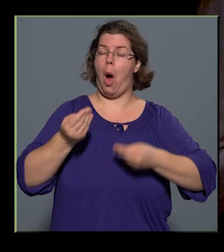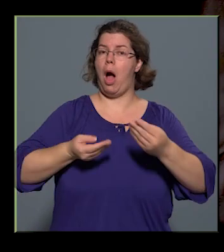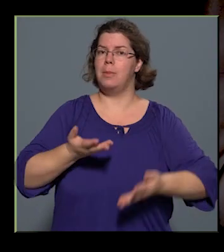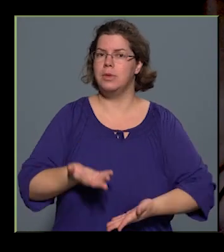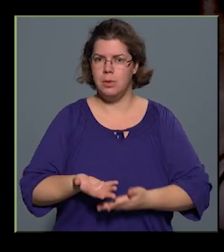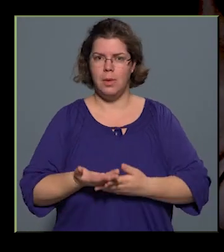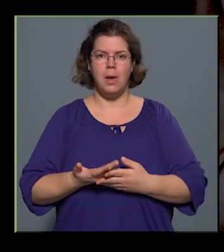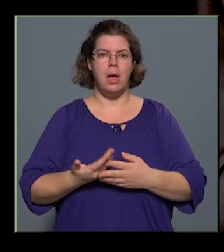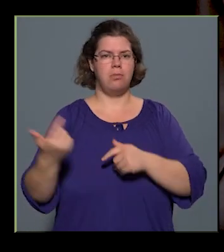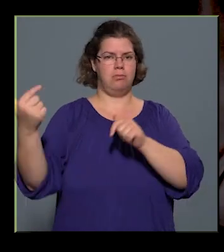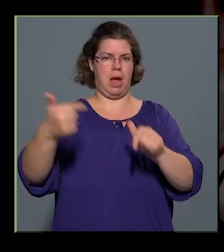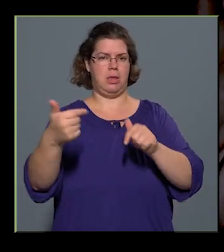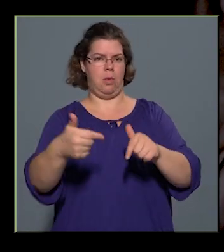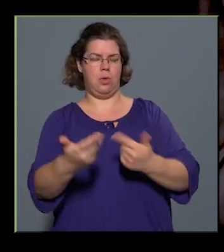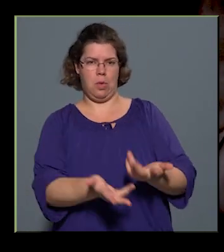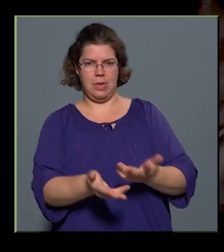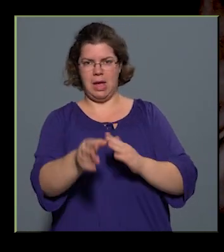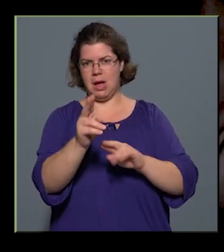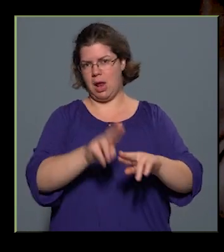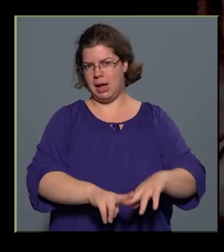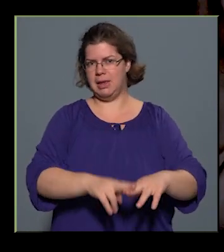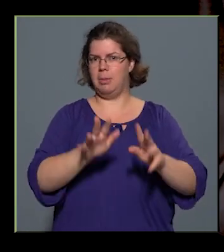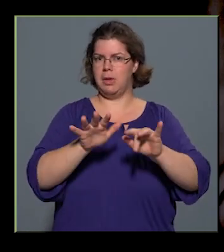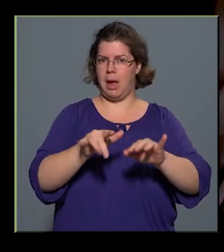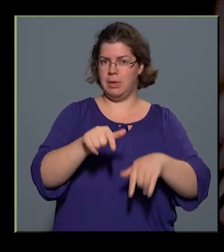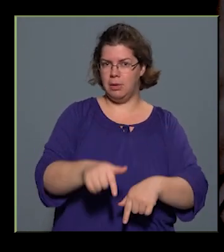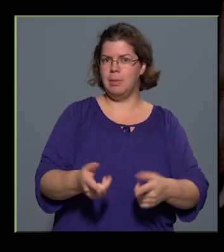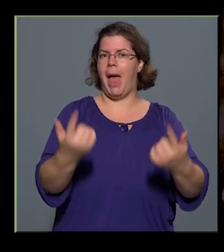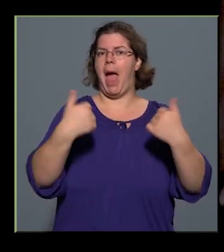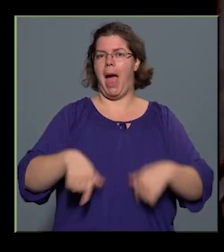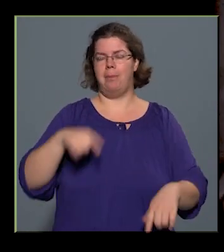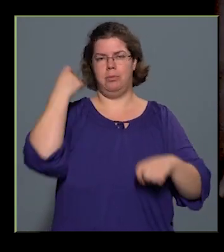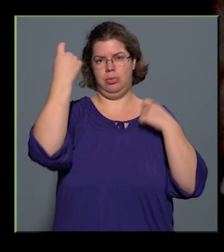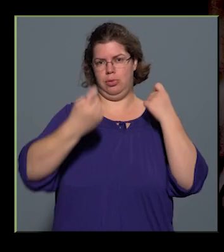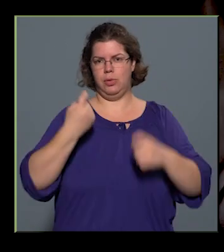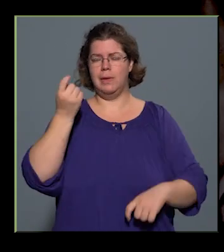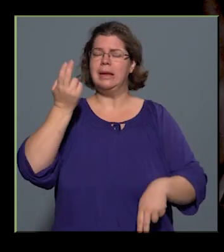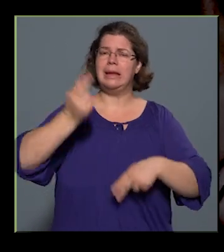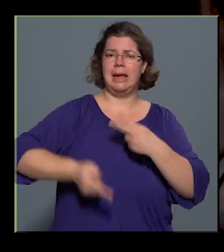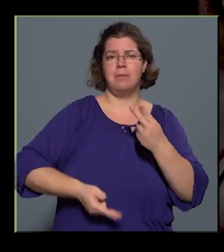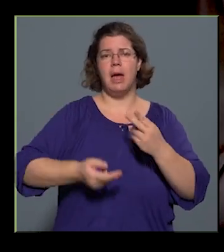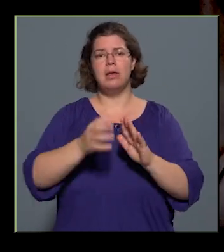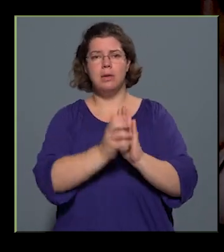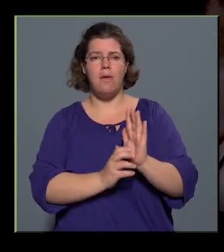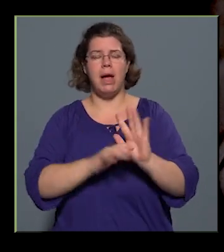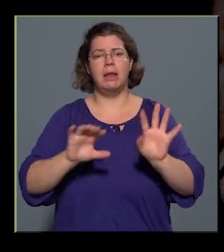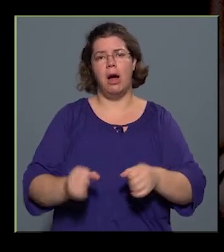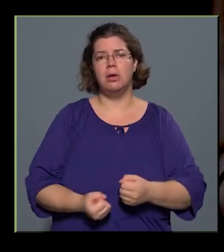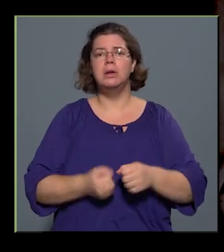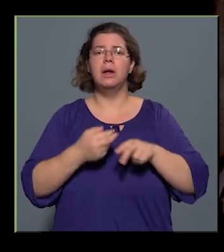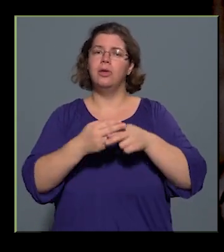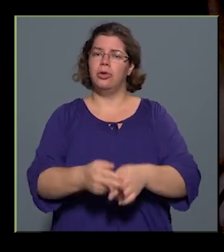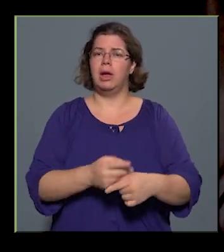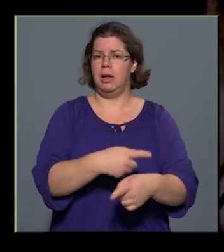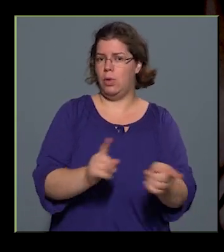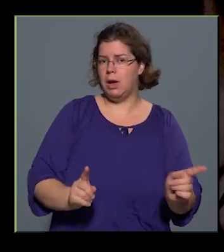beletöltötték egy rendszerbe, és ez a rendszer, ez a számítógép most már ebből gondolkodik. Képes szöveget alkotni, segíti majd önöket